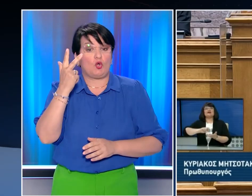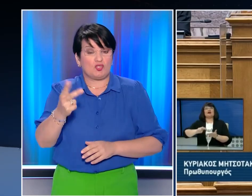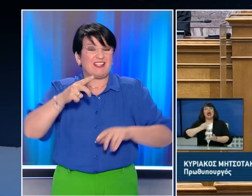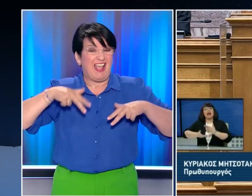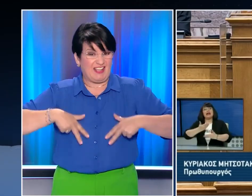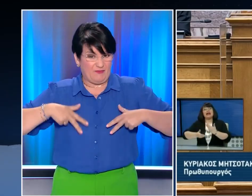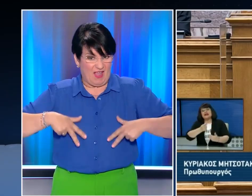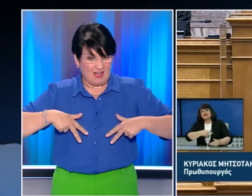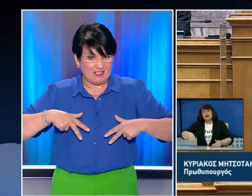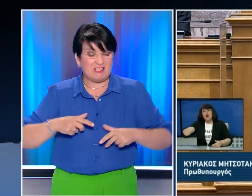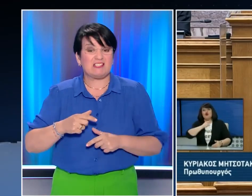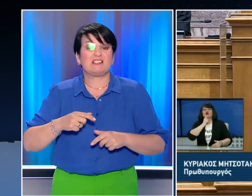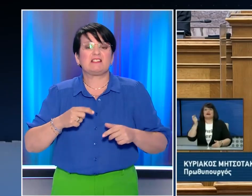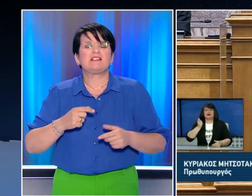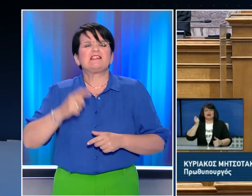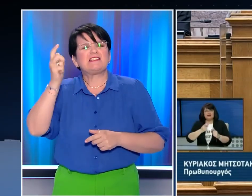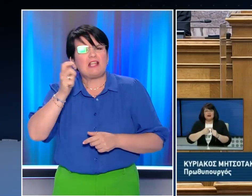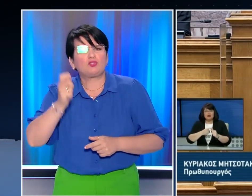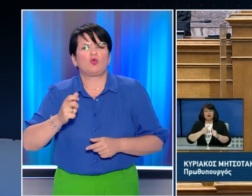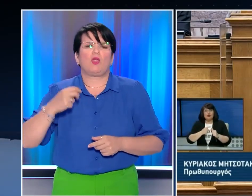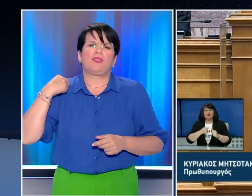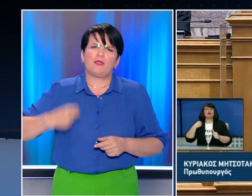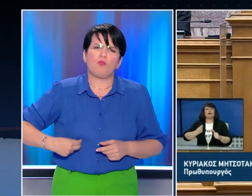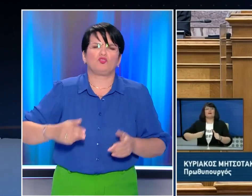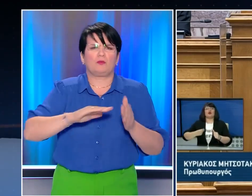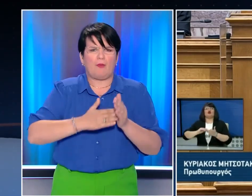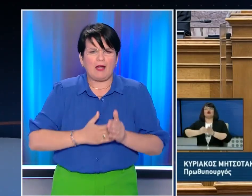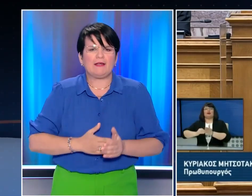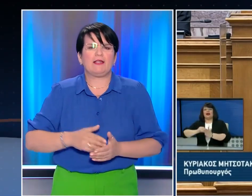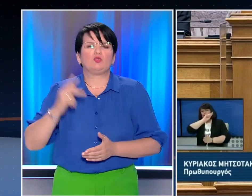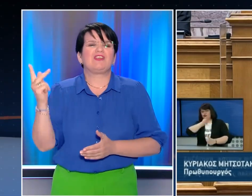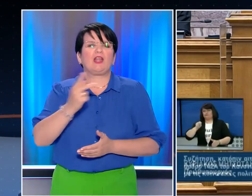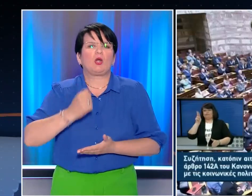αλληλεγγύης Για όλους, για συνταξιούχους Και για δημόσιους υπαλλήλους